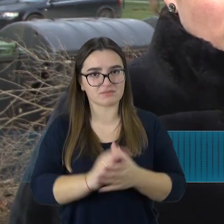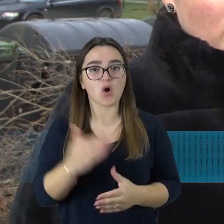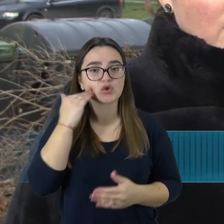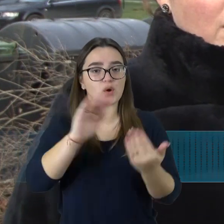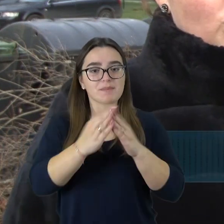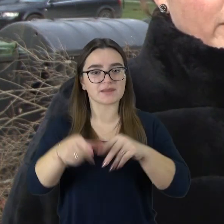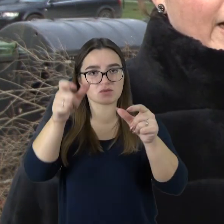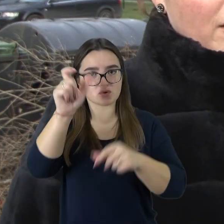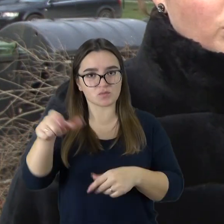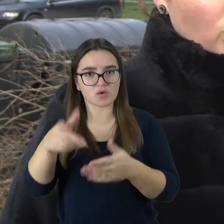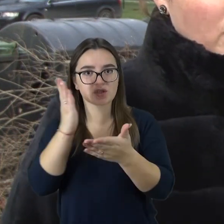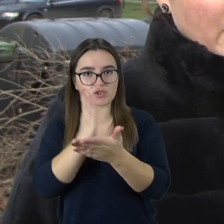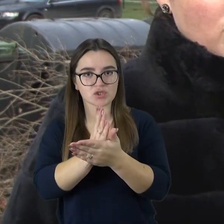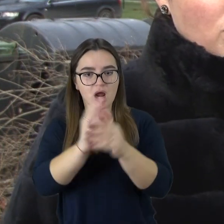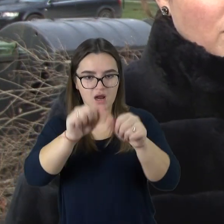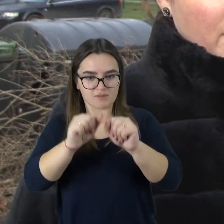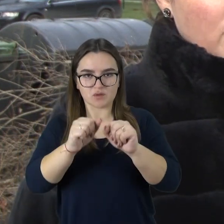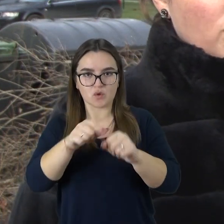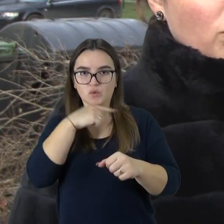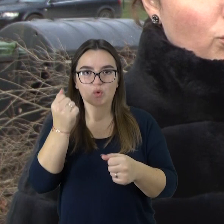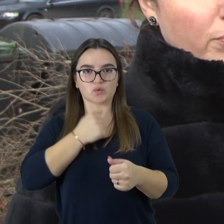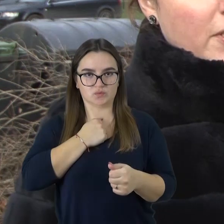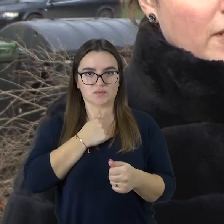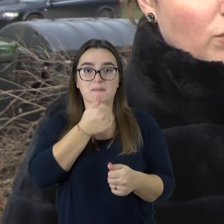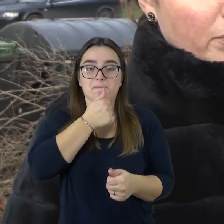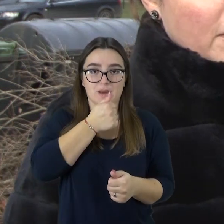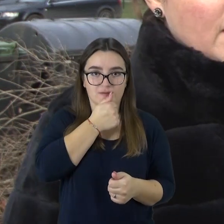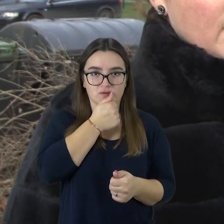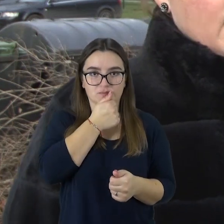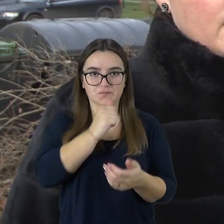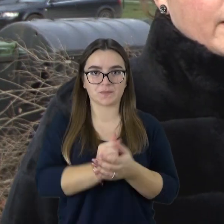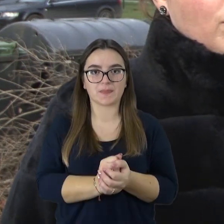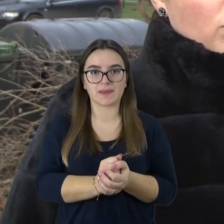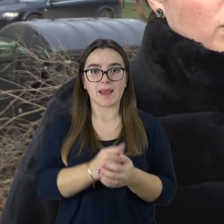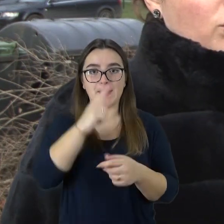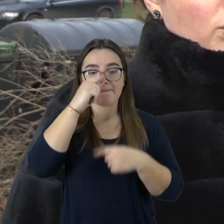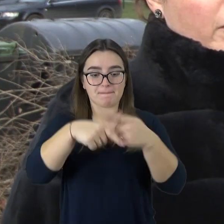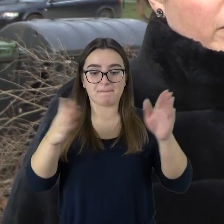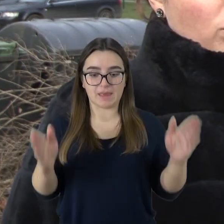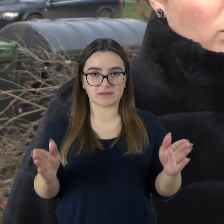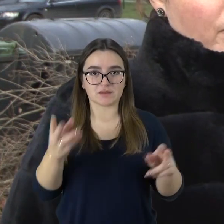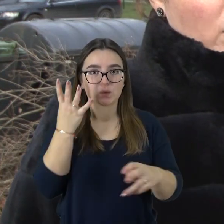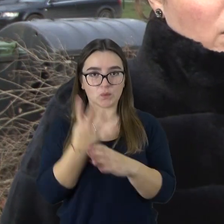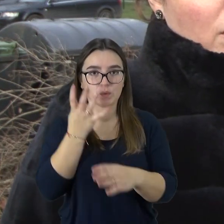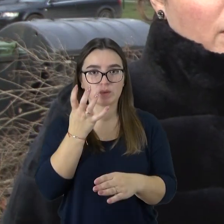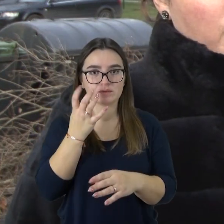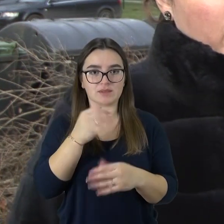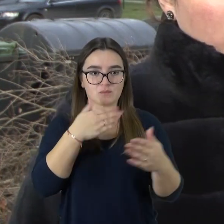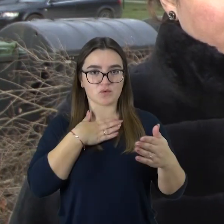miesto gyventojai turi keletą būdų, kaip gali susitvarkyti su šiomis atliekomis. Keturis kartus per metus